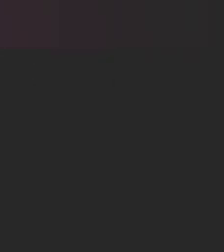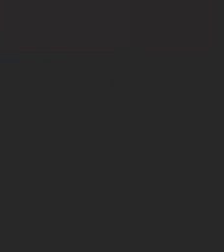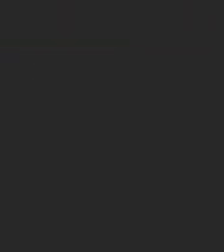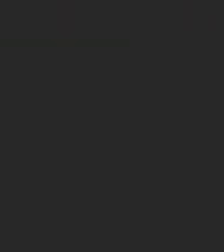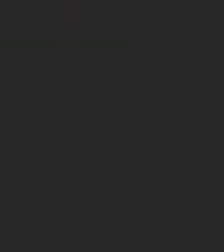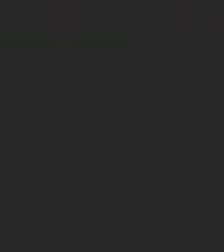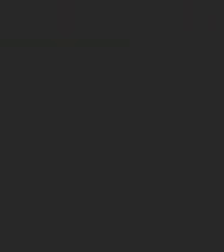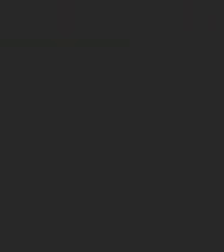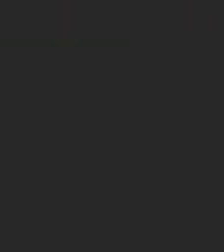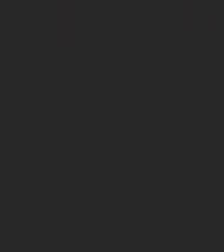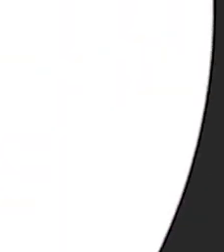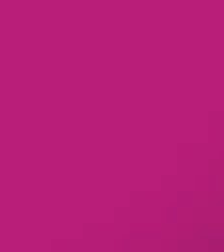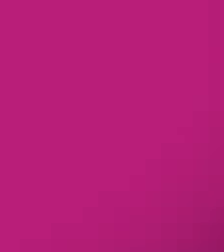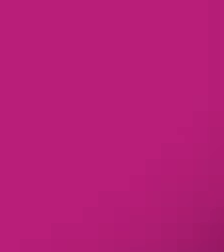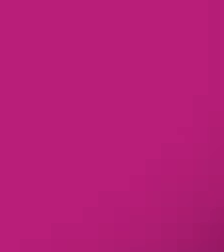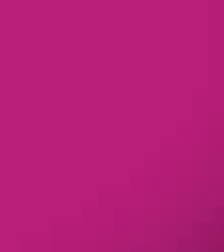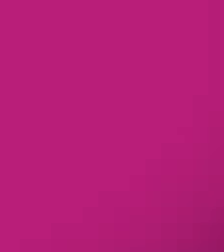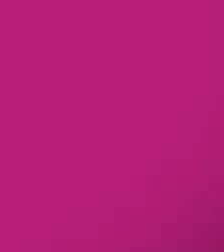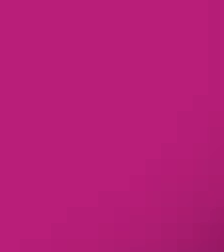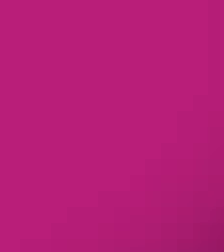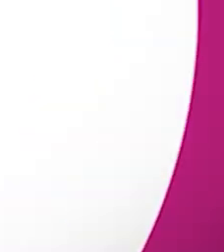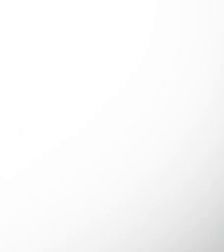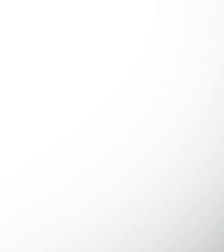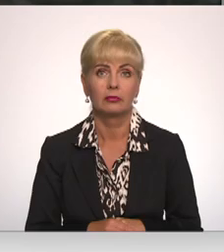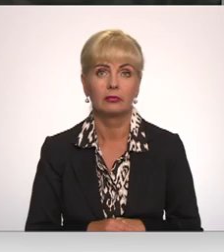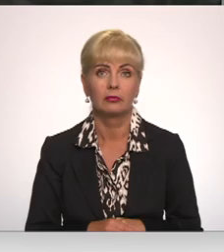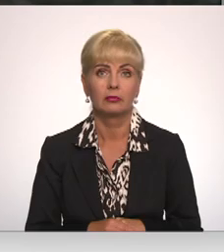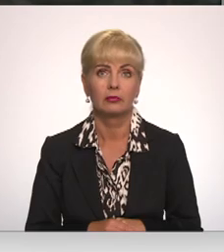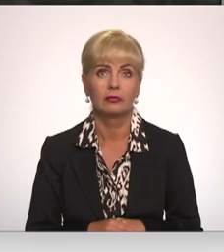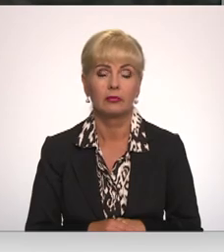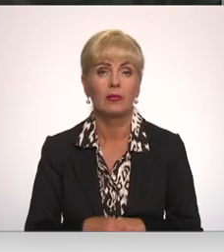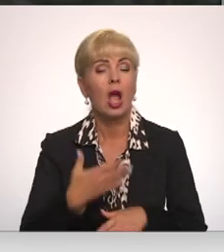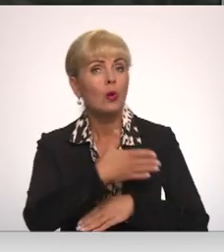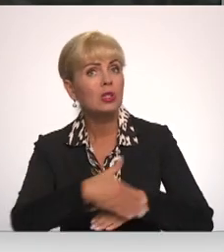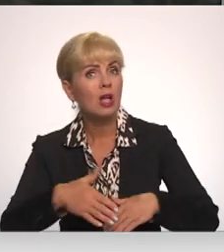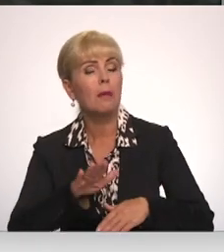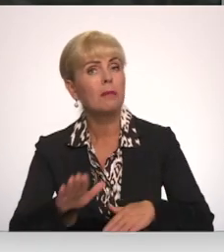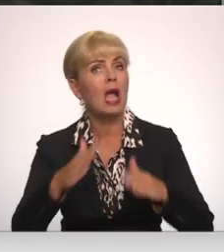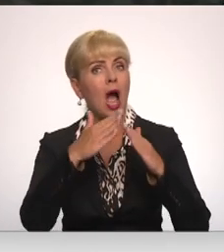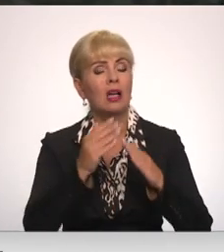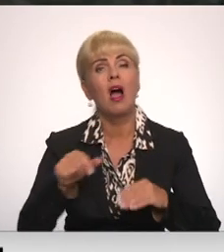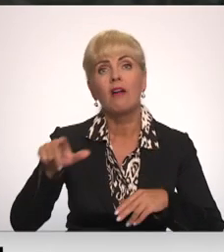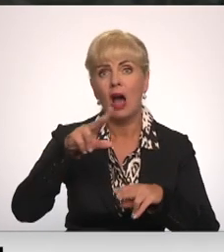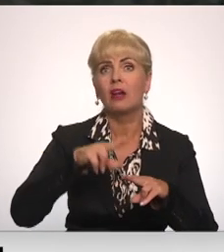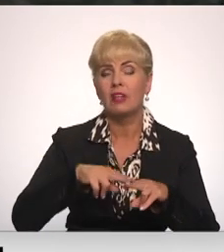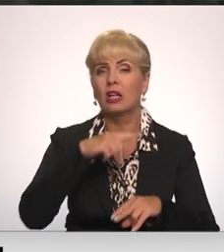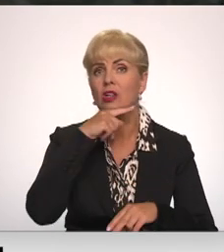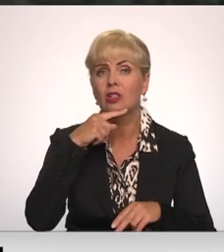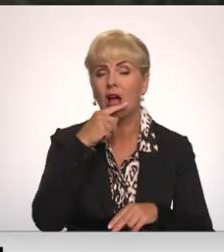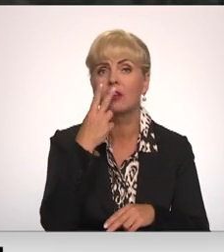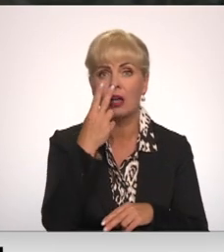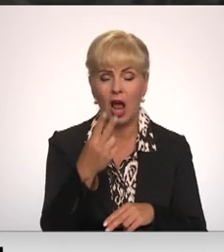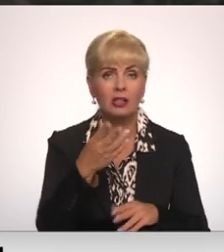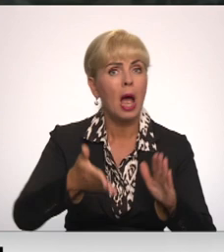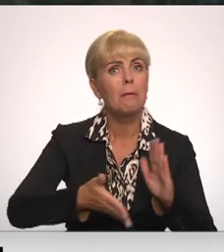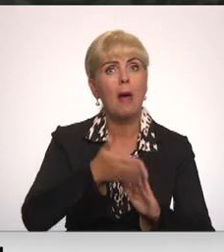Re! Viss ēters ir te! Uz ielām un pie ēkām vairākās vietās cēsīs šodien redzami